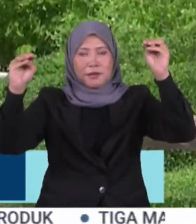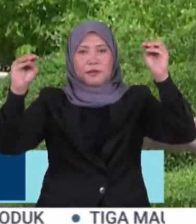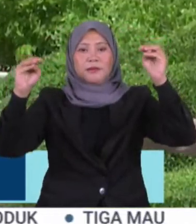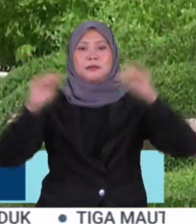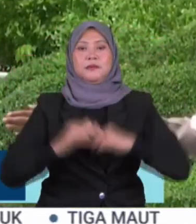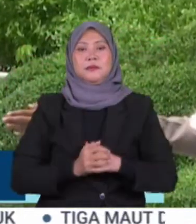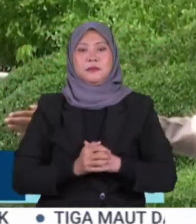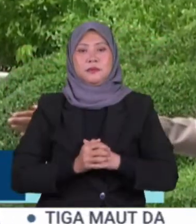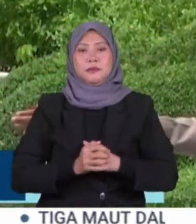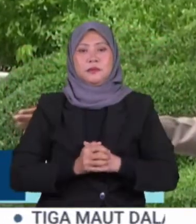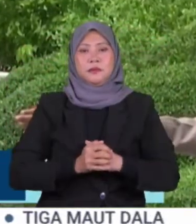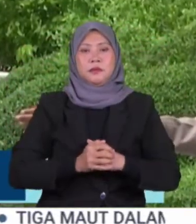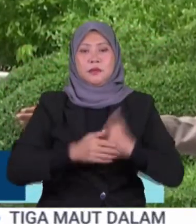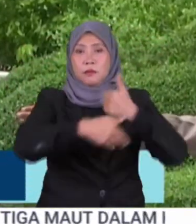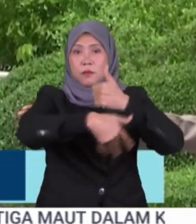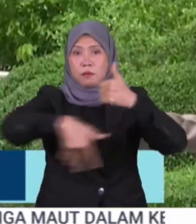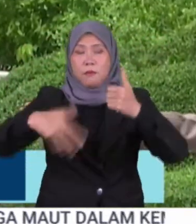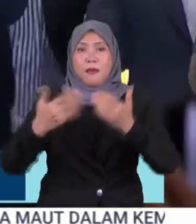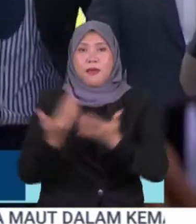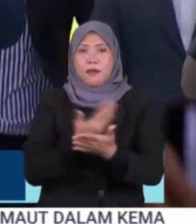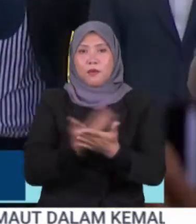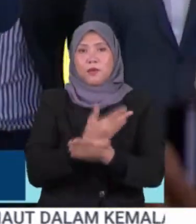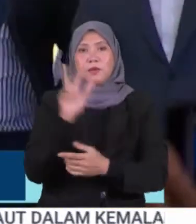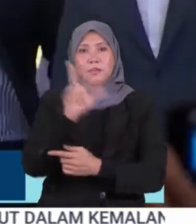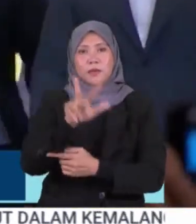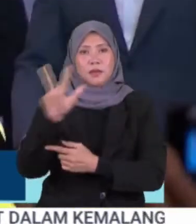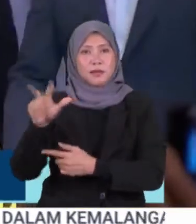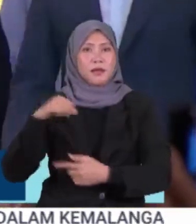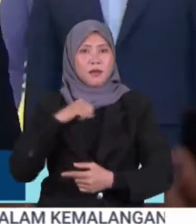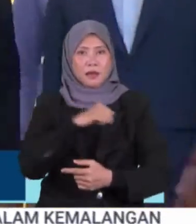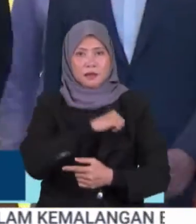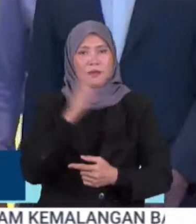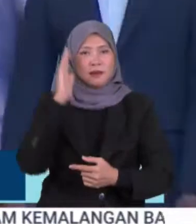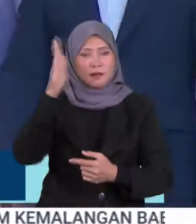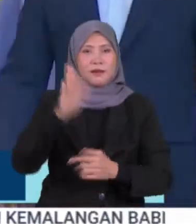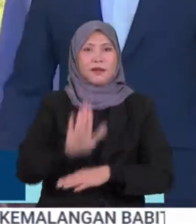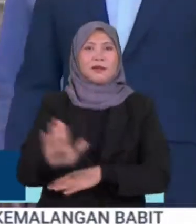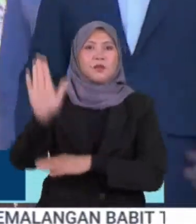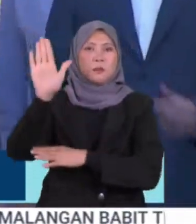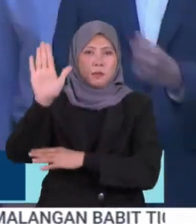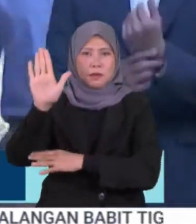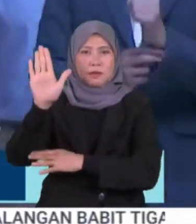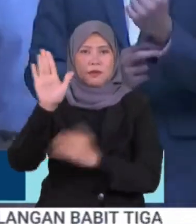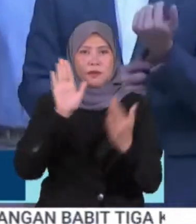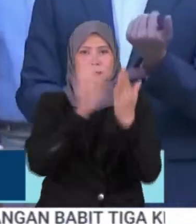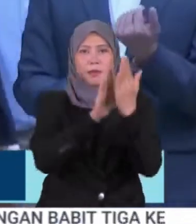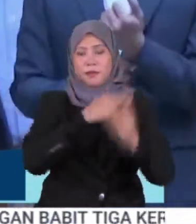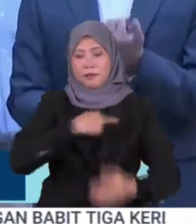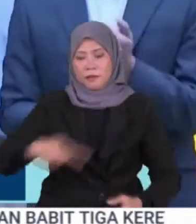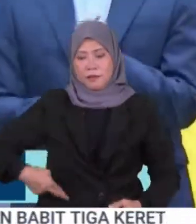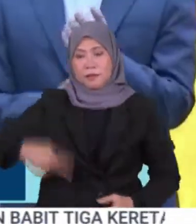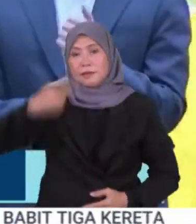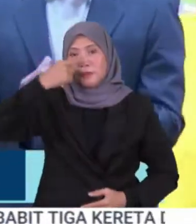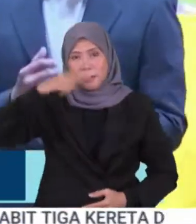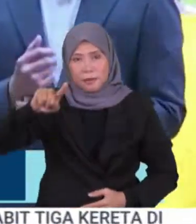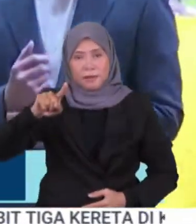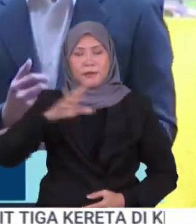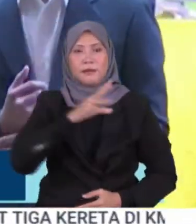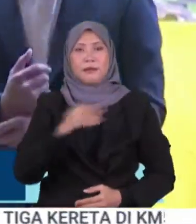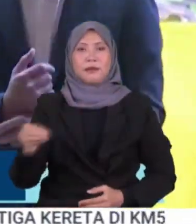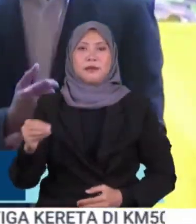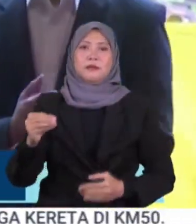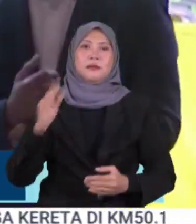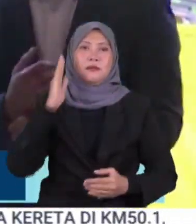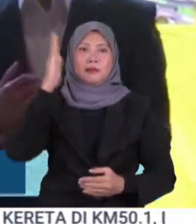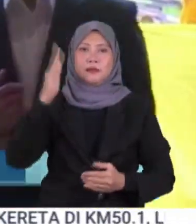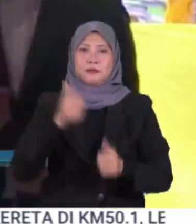Thavisin anggota Kabinet Baru selamai 33 ahli dijangka mengangkat sumpah di hadapan Raja Thailand dan menyampaikan